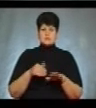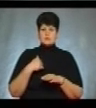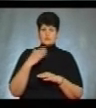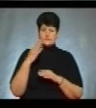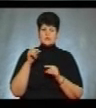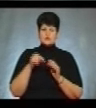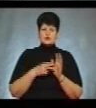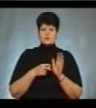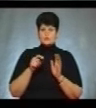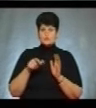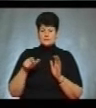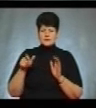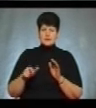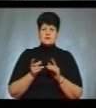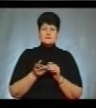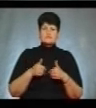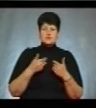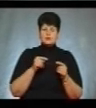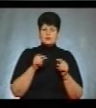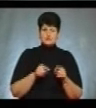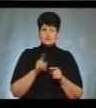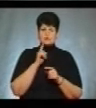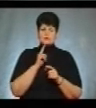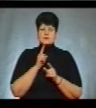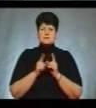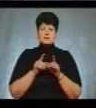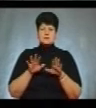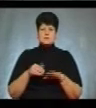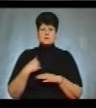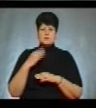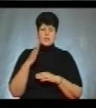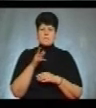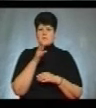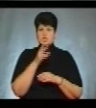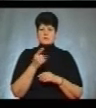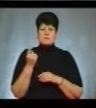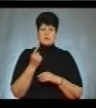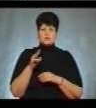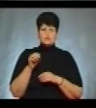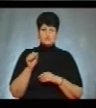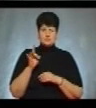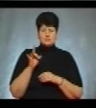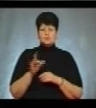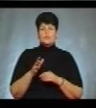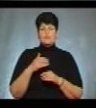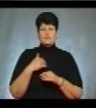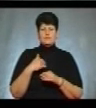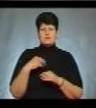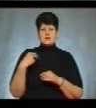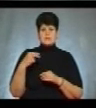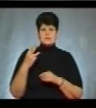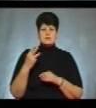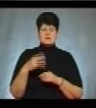осіб звернулися сюди, щоб тимчасово змінити місце голосування під час першого туру виборів президента 31 березня.